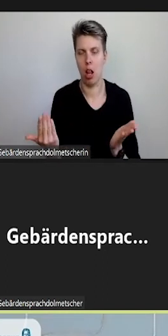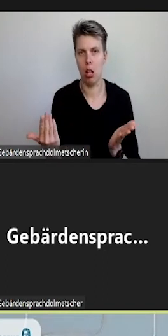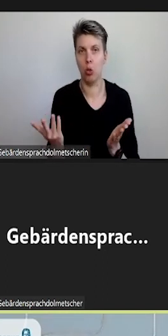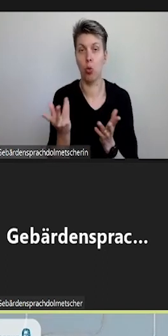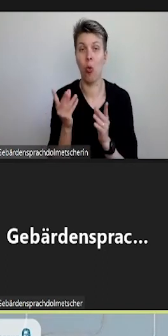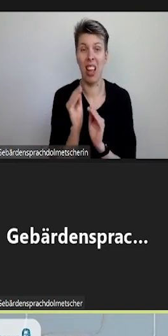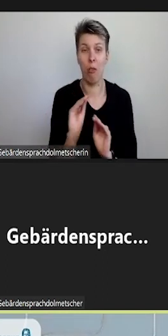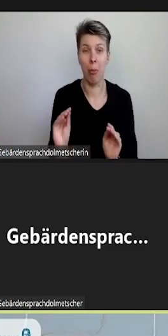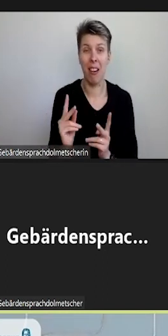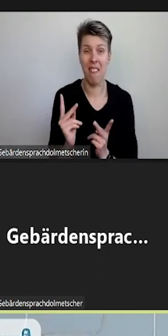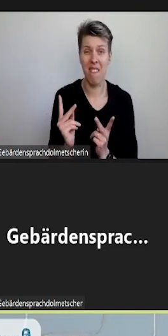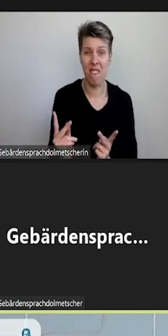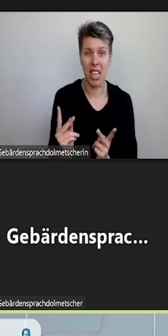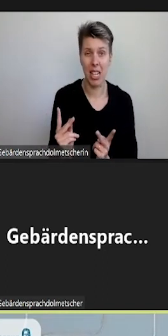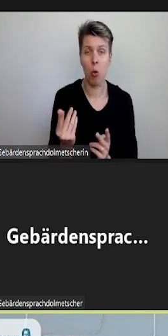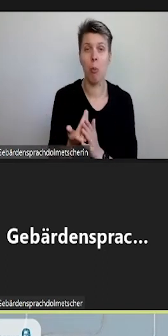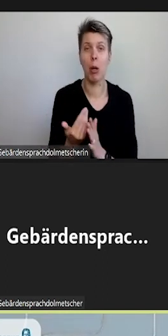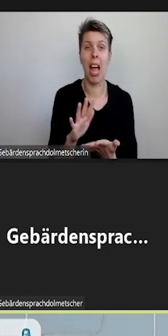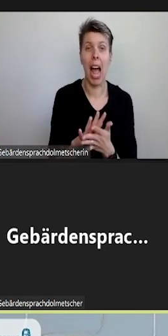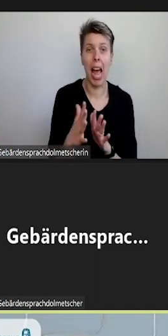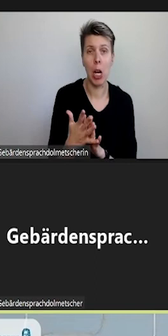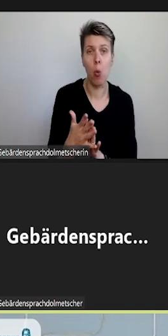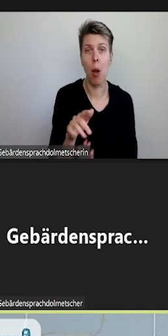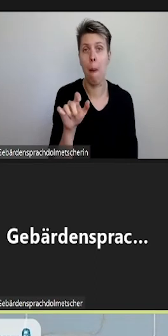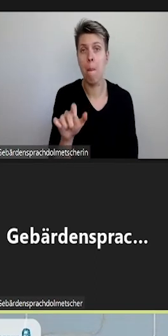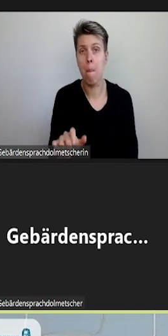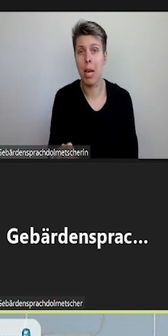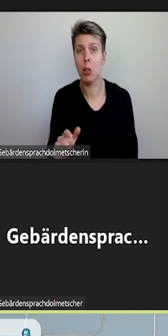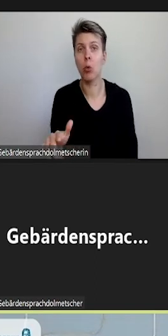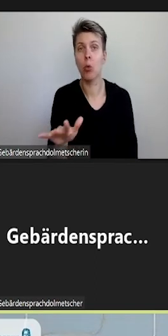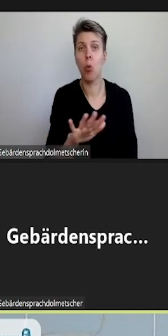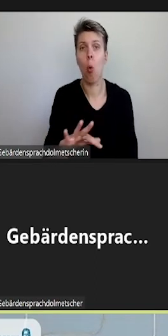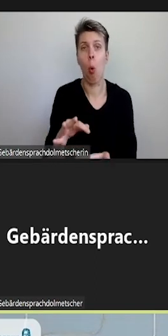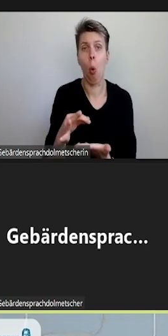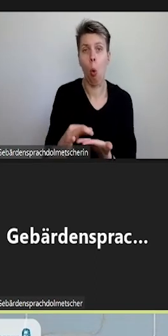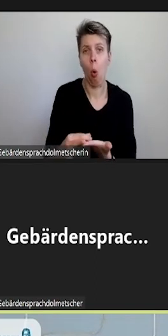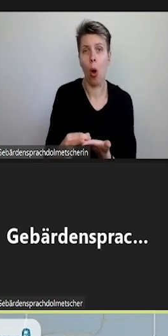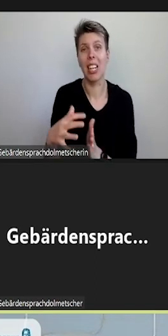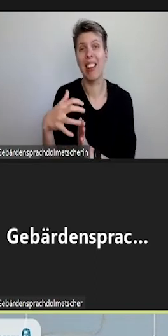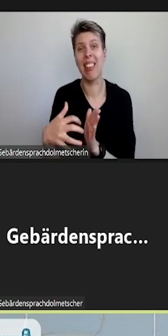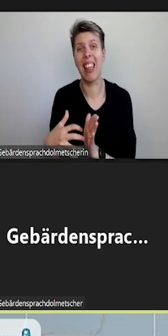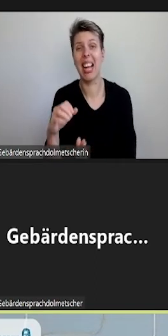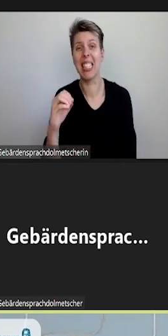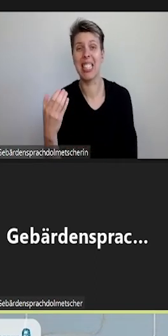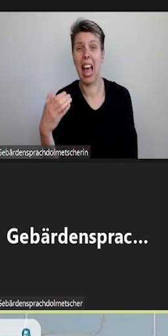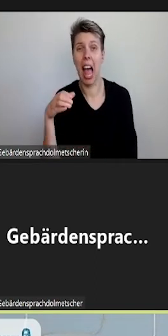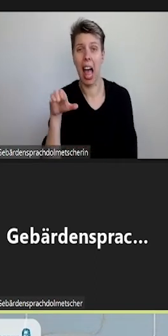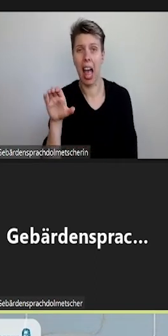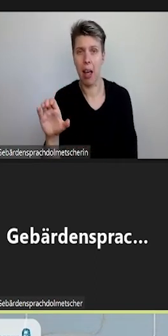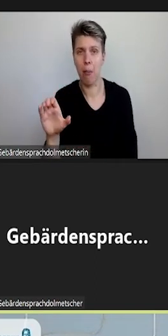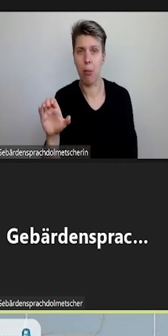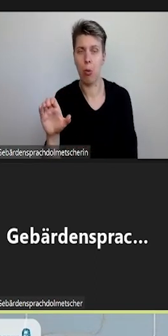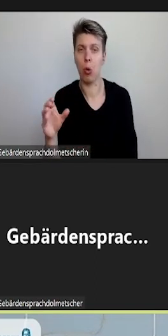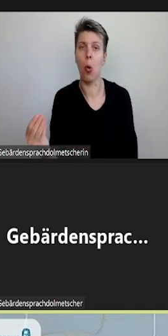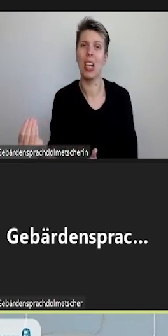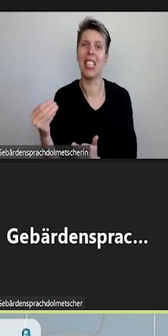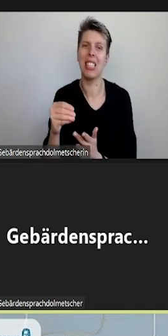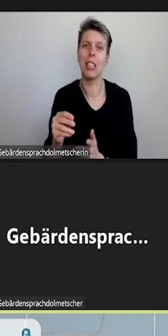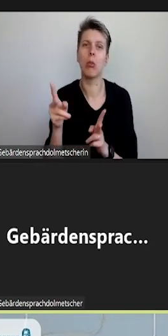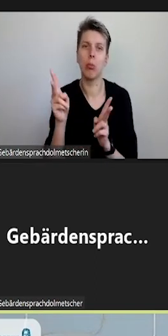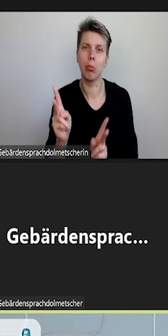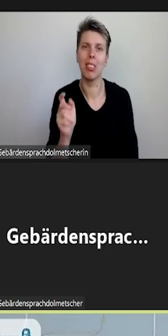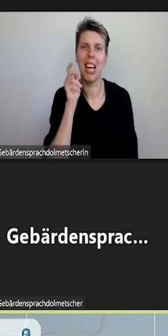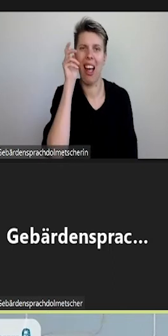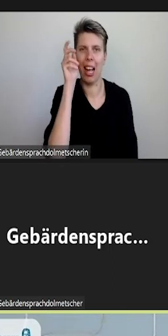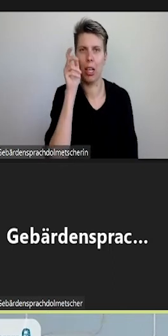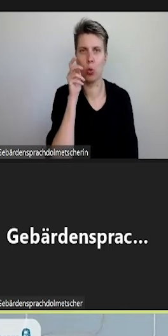Informationen zur Handlung, Person oder Schauplätzen und auch Texteinblendungen auch akustisch zur Verfügung